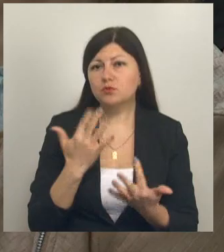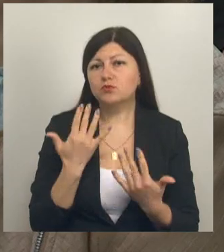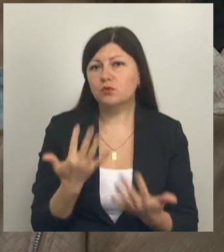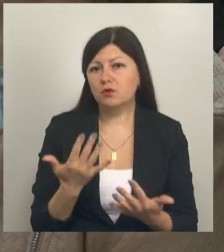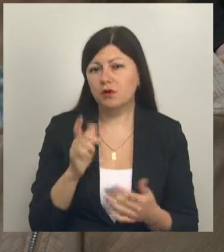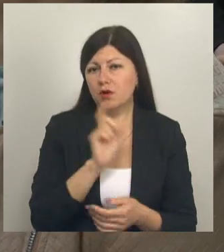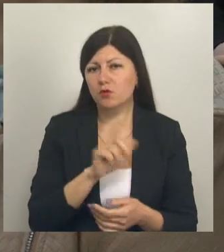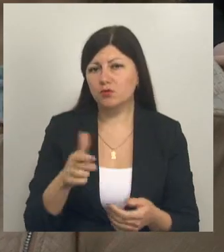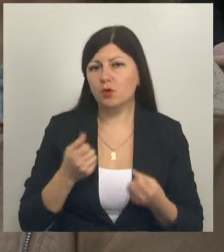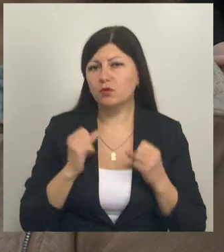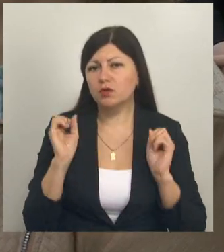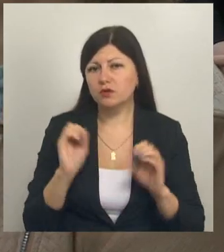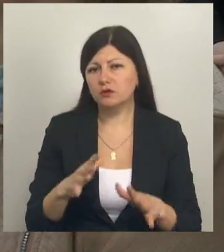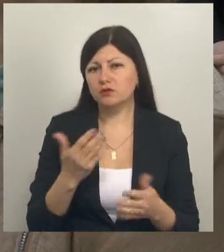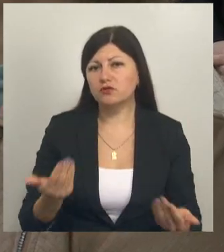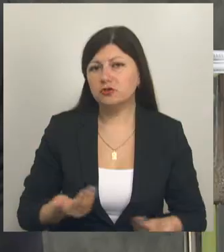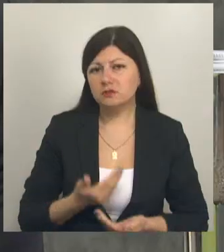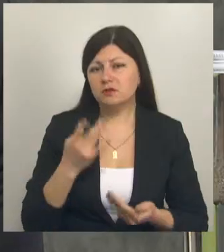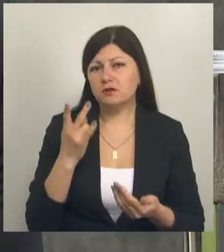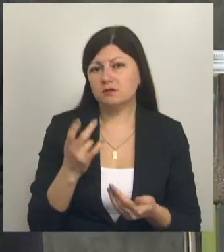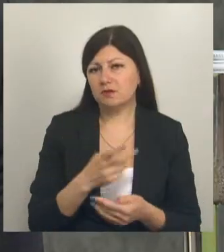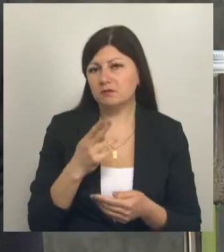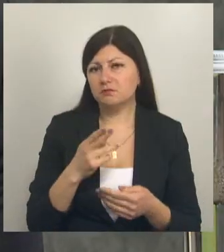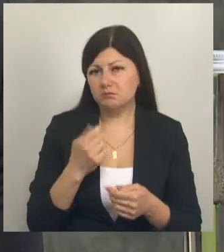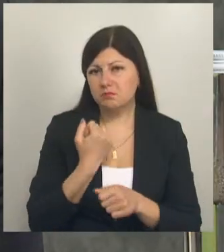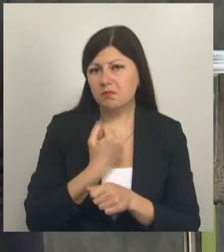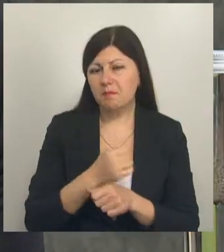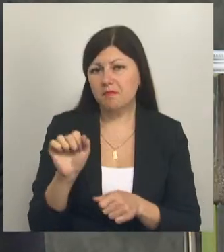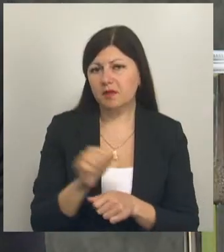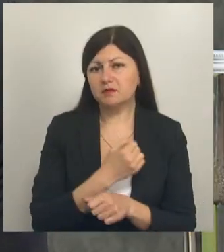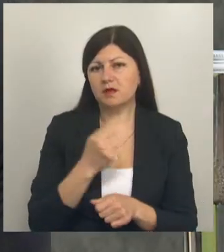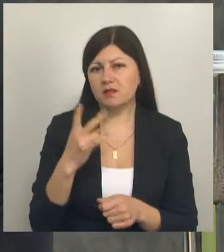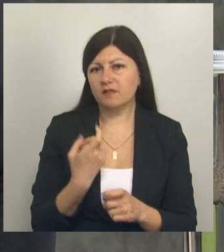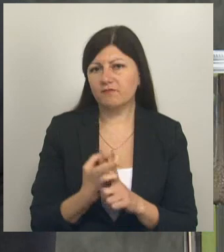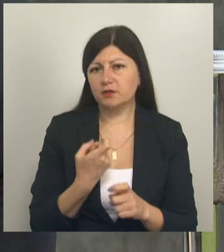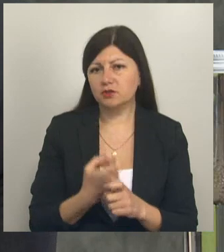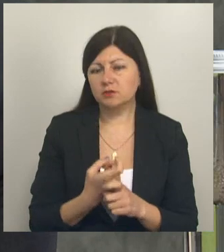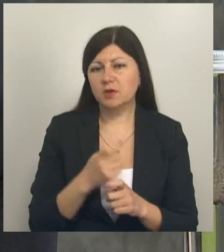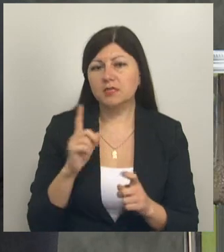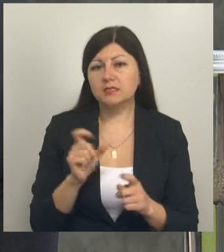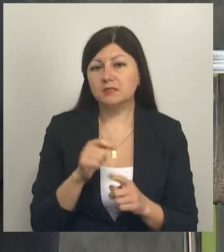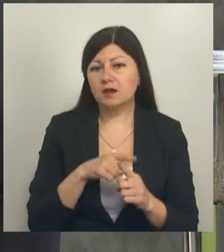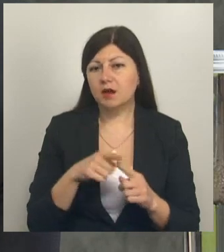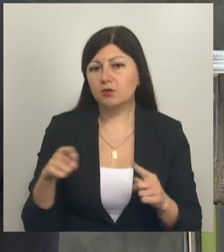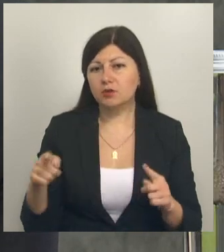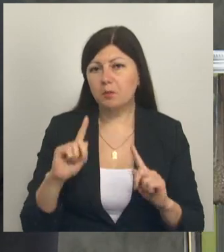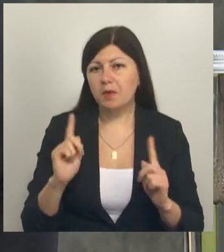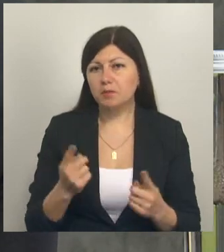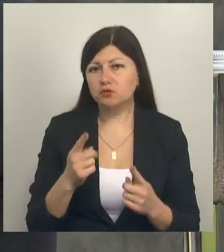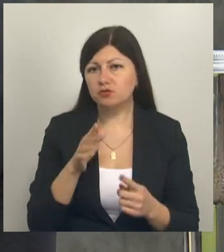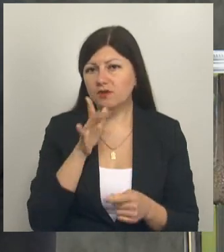отдали жизни за победу над фашизмом. За очень короткий промежуток времени ценности очень быстро